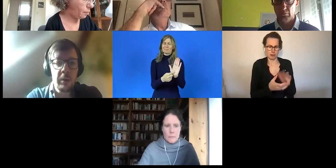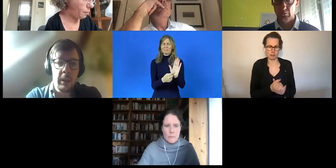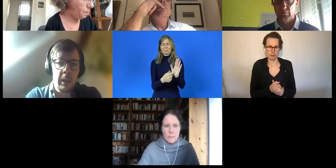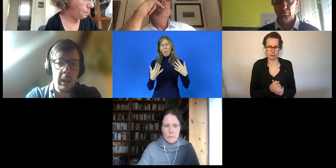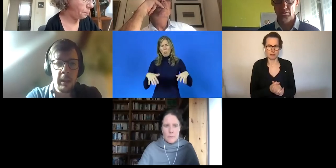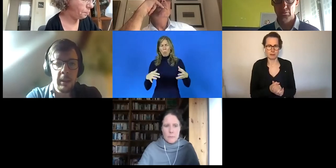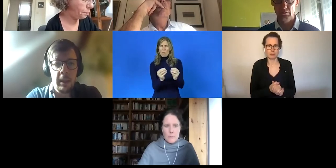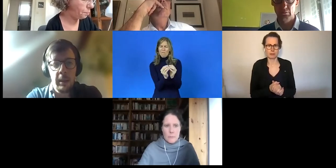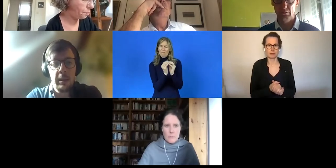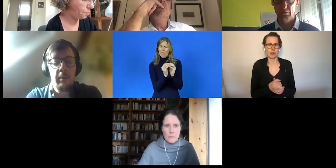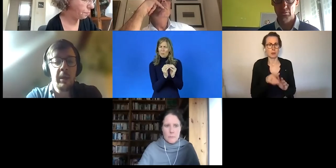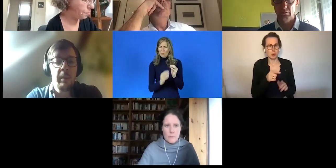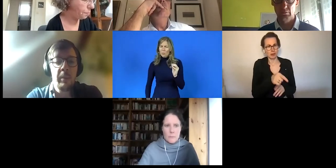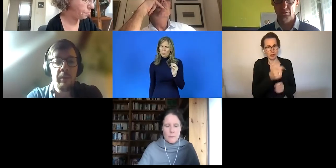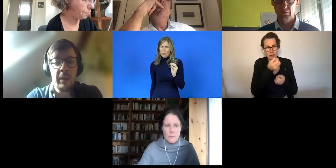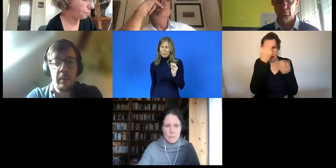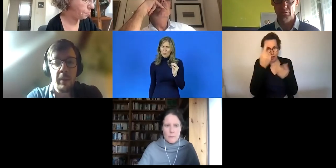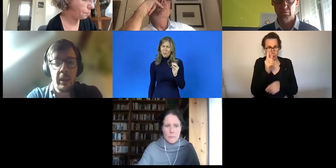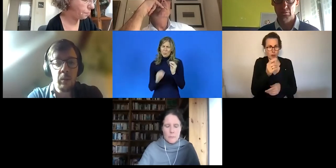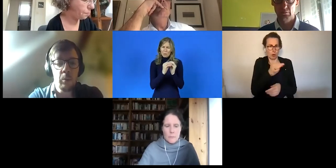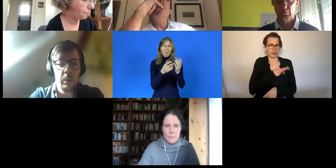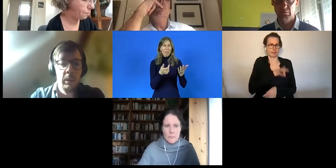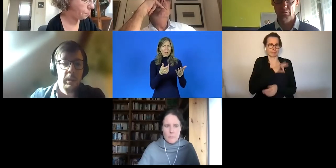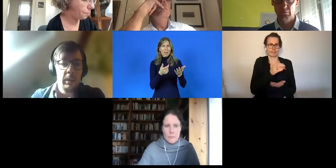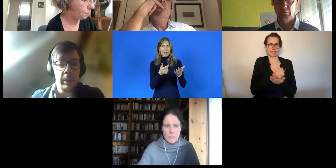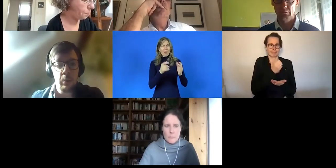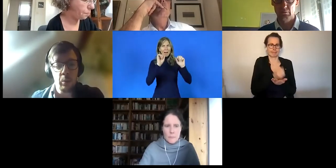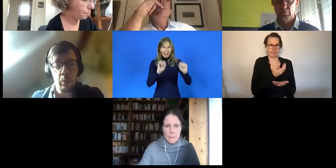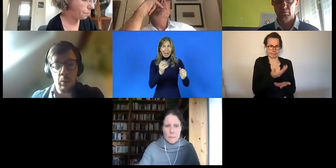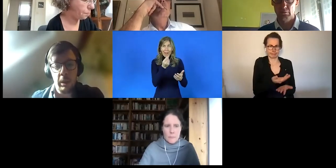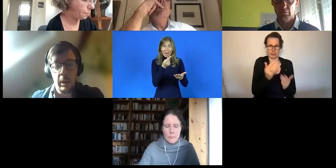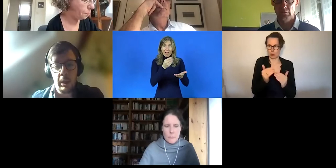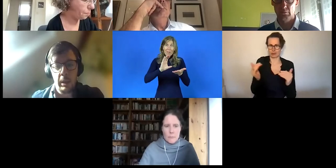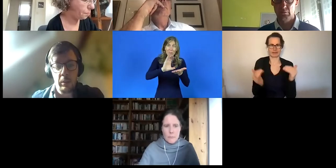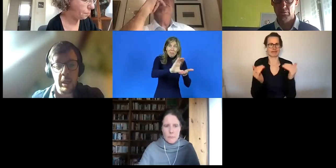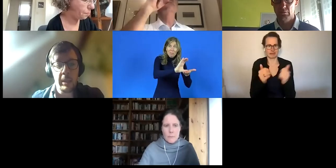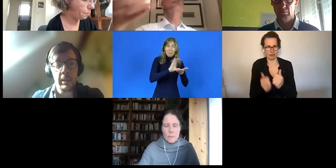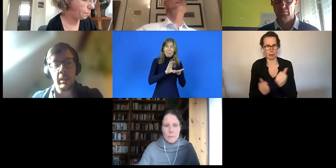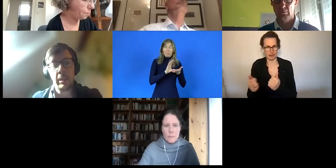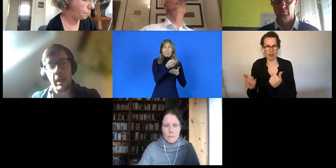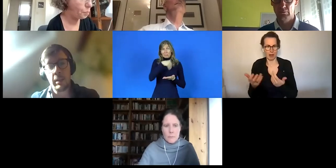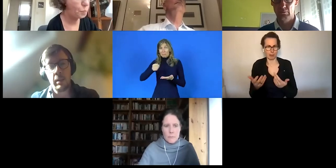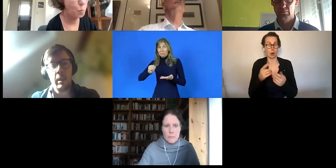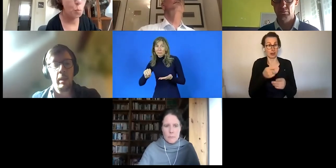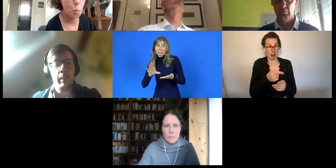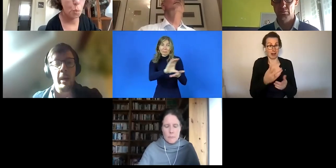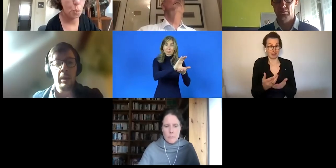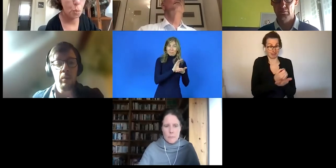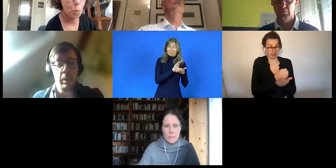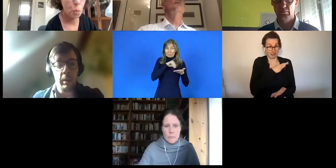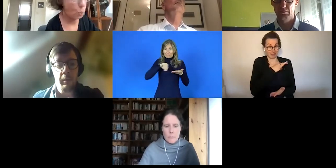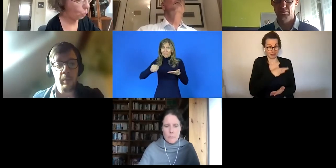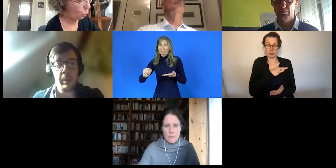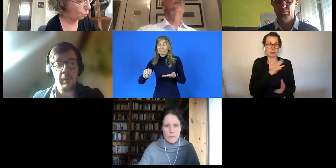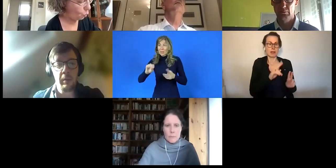sollte man auch die Werte in den Vordergrund rücken und dafür sorgen natürlich, dass alle Gewinne,